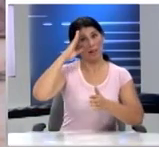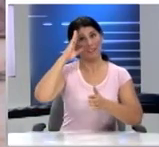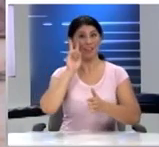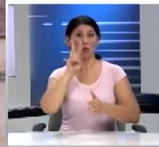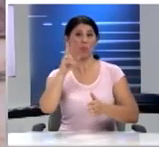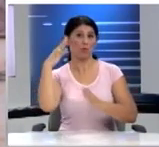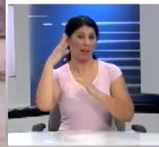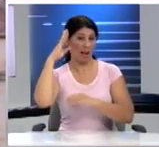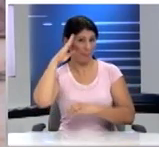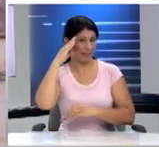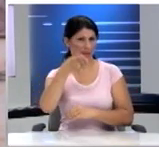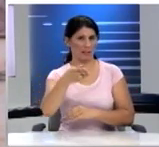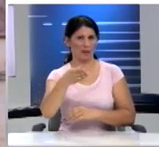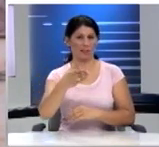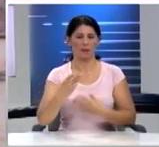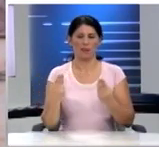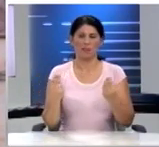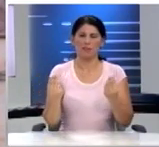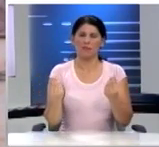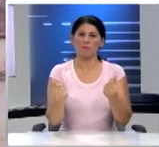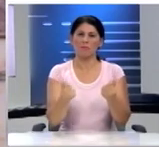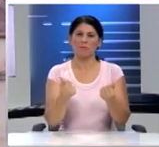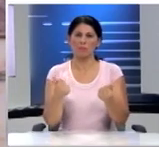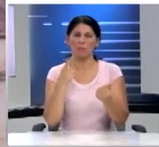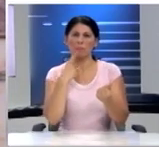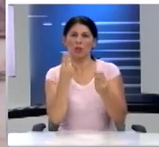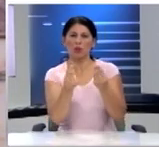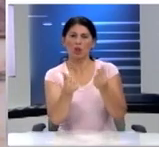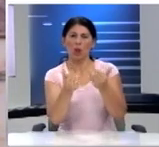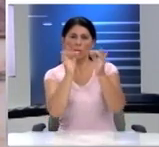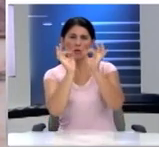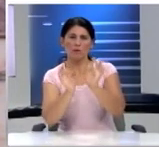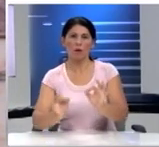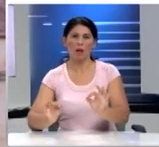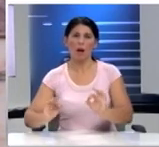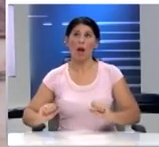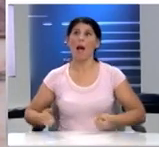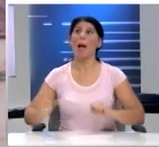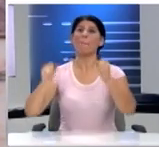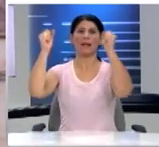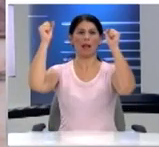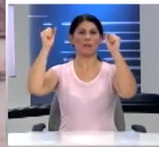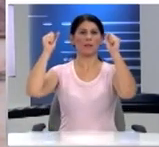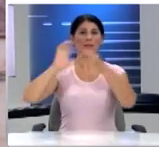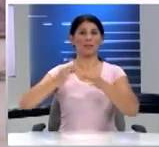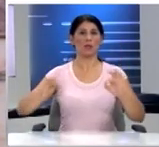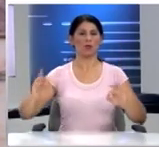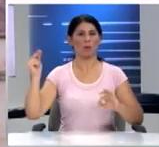Εσθητοποιεί με τρόπο συμβολικό Μία επανάσταση Στην ιστορία του πολιτισμού που δεν έχει προηγούμενο